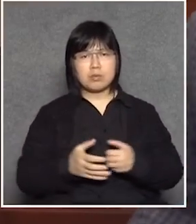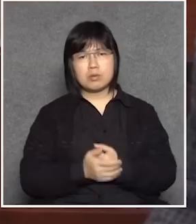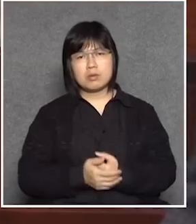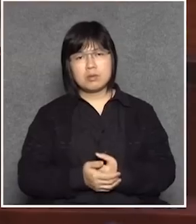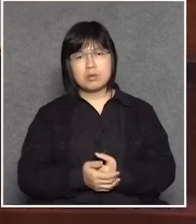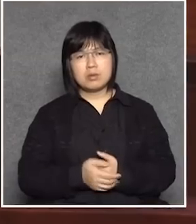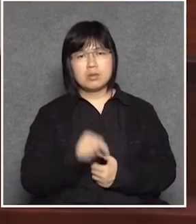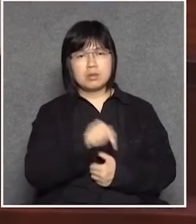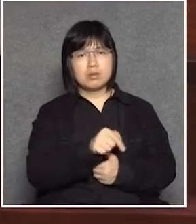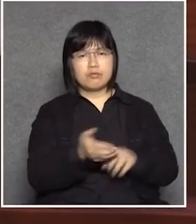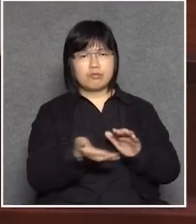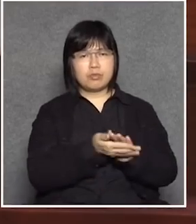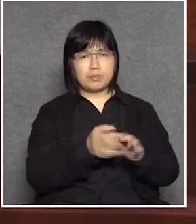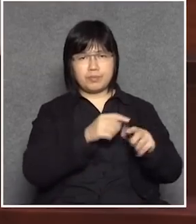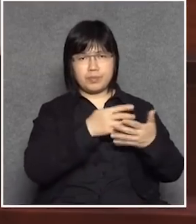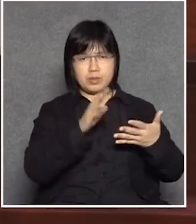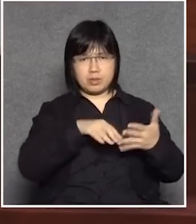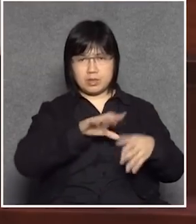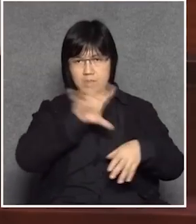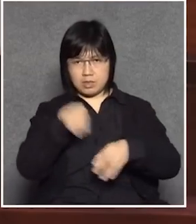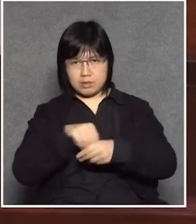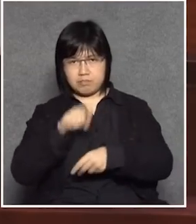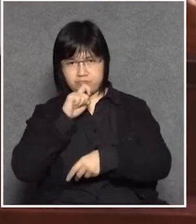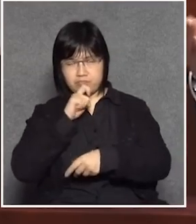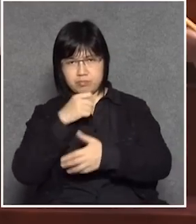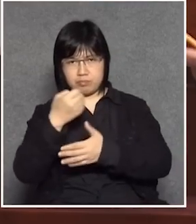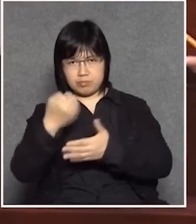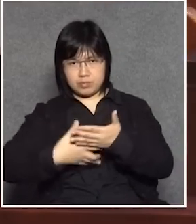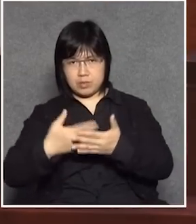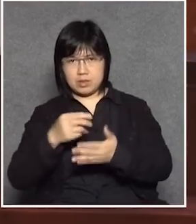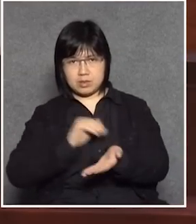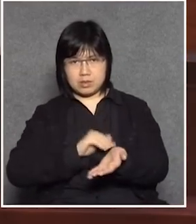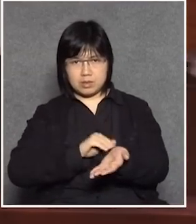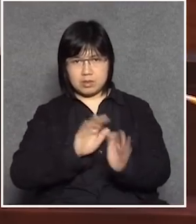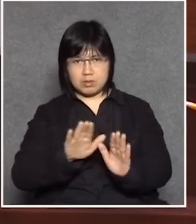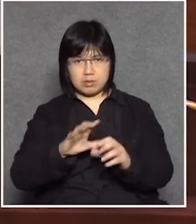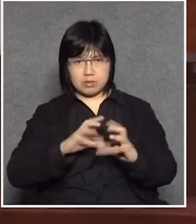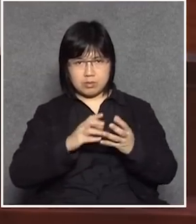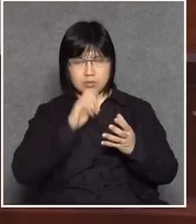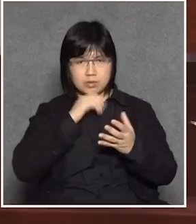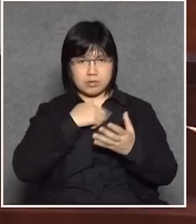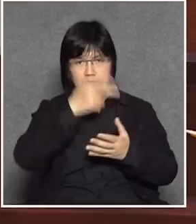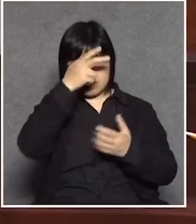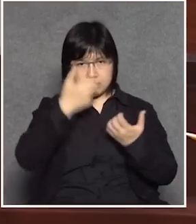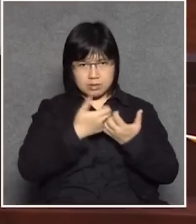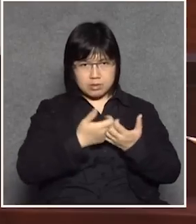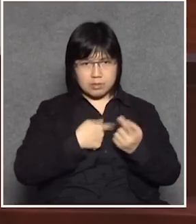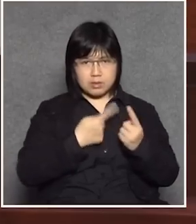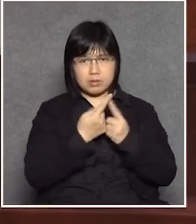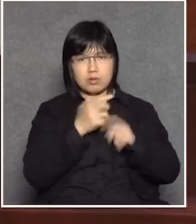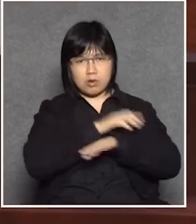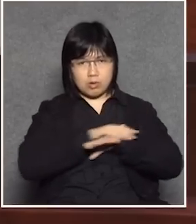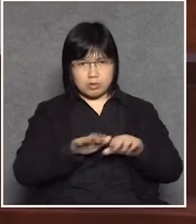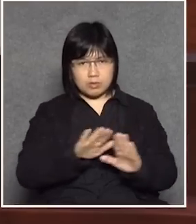這個附表總目有多少?醫療附罪,審計署,政府統計署,民眾安全服務署,